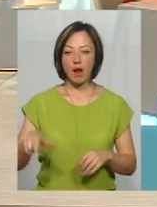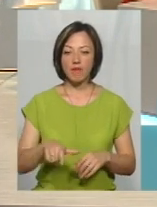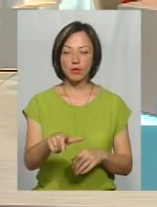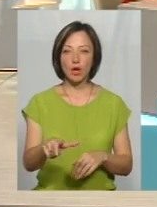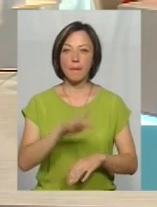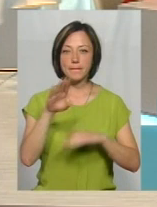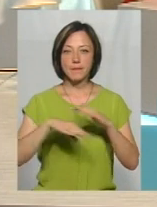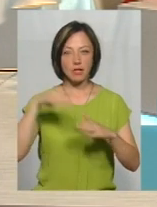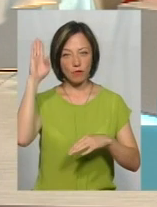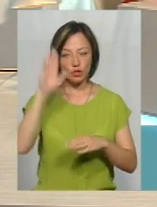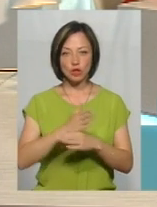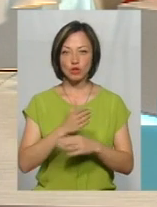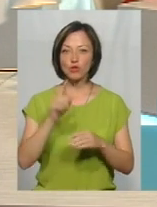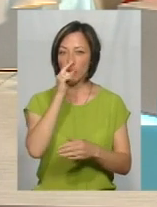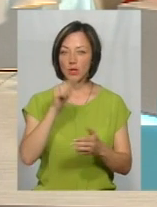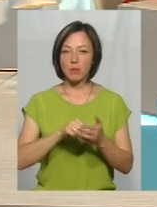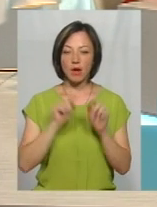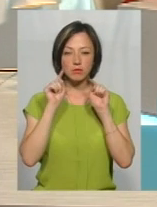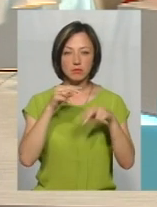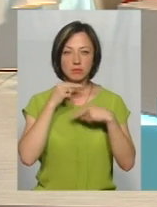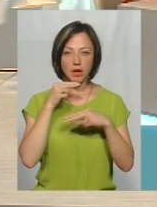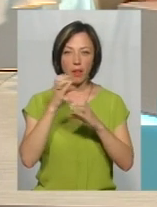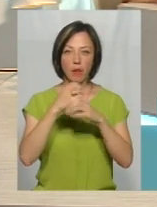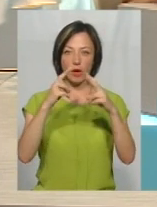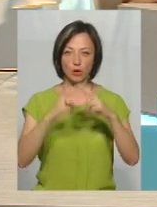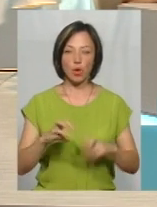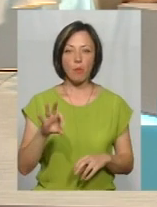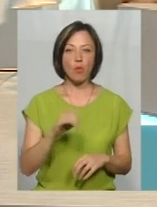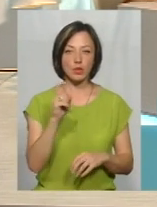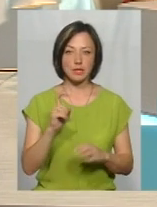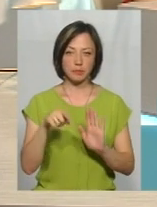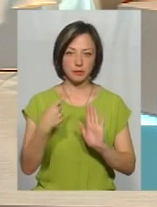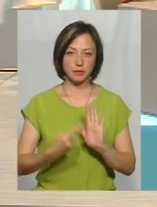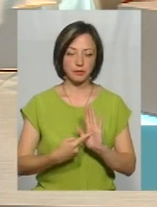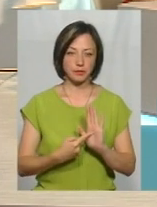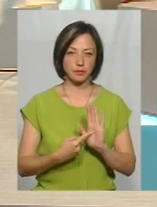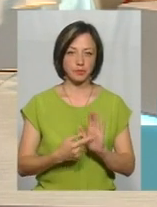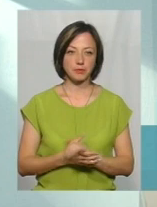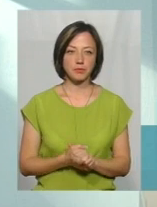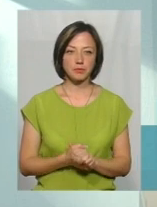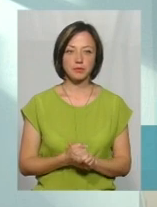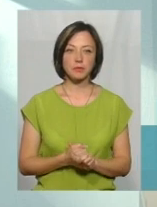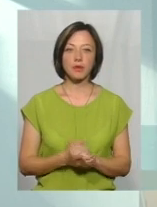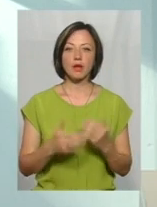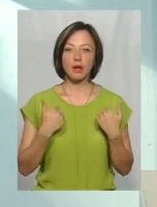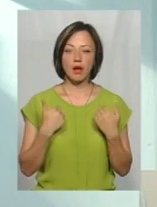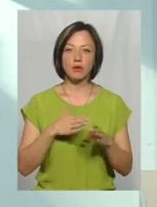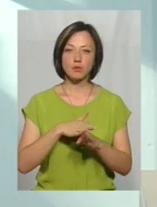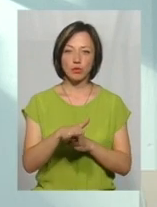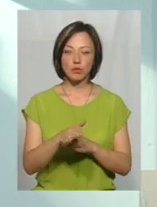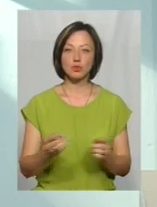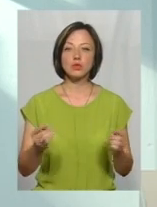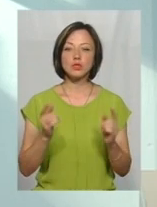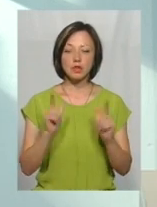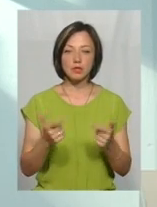частиною. Що потрапляє у поле зору лабораторії МОЗ? Абсолютно згідно з вами, що дуже багато служб